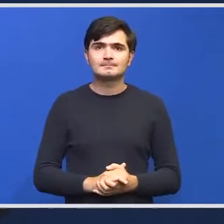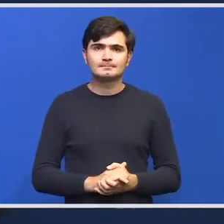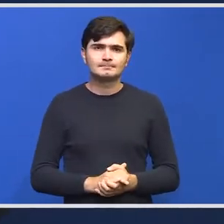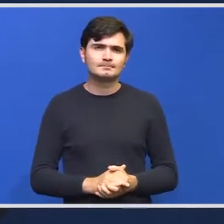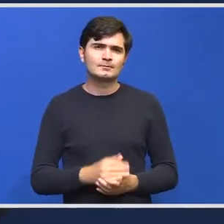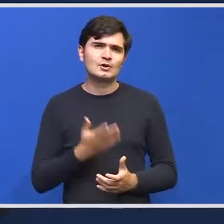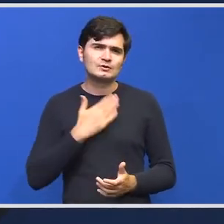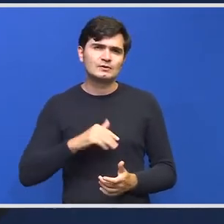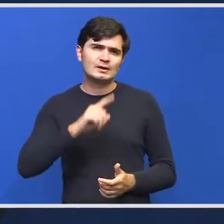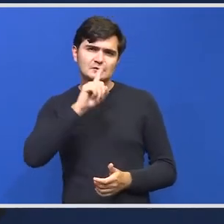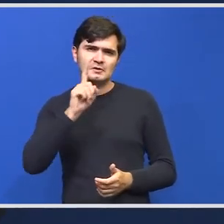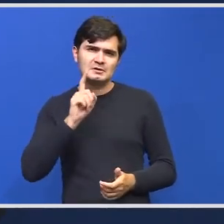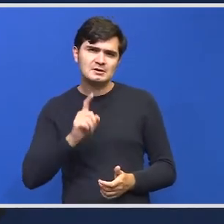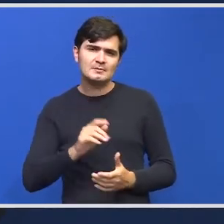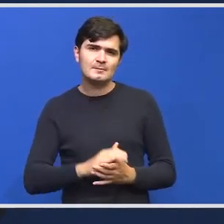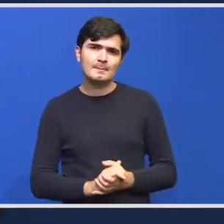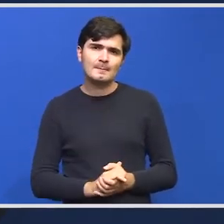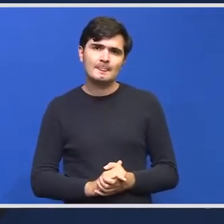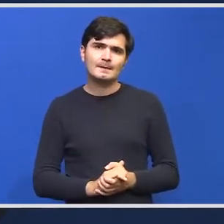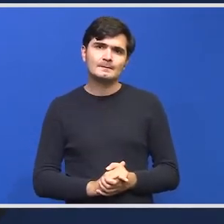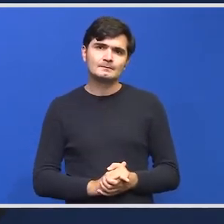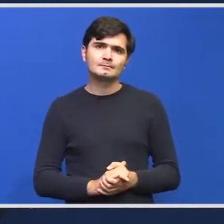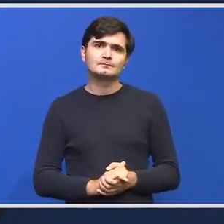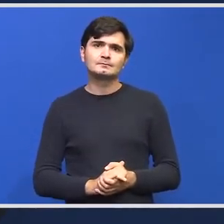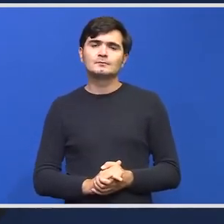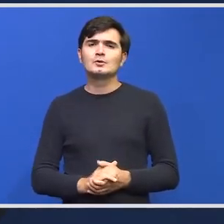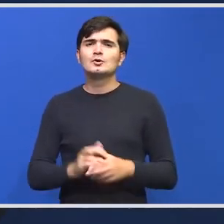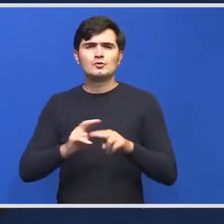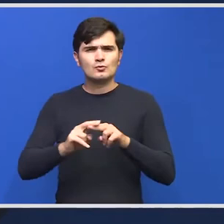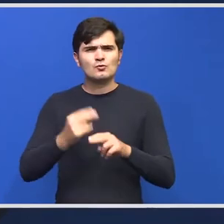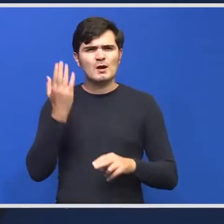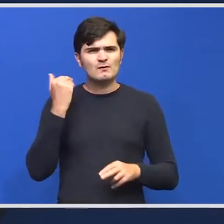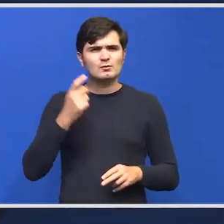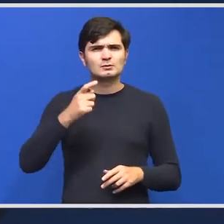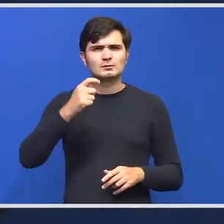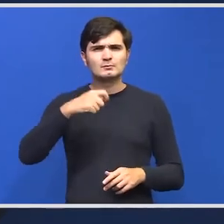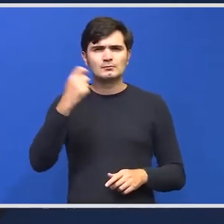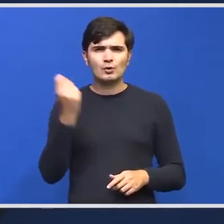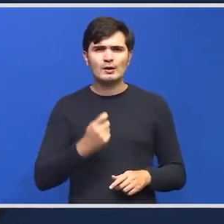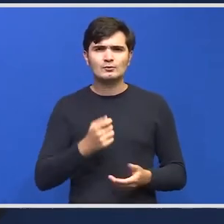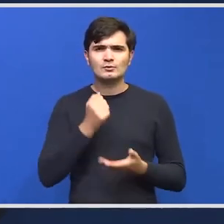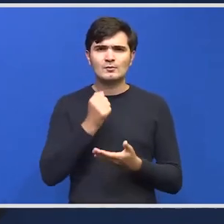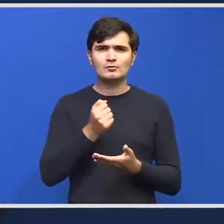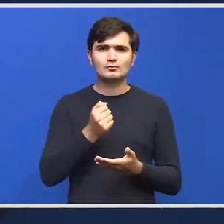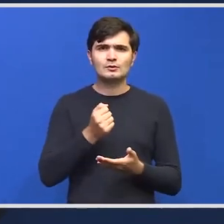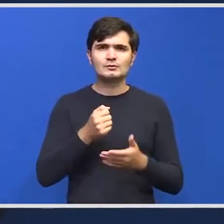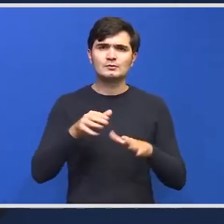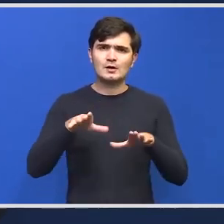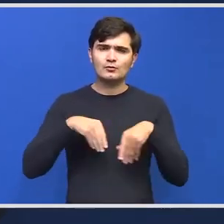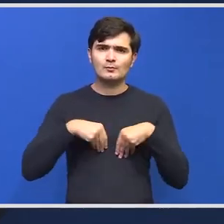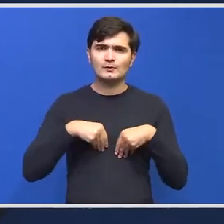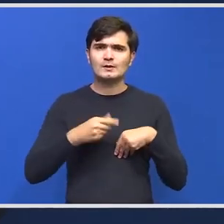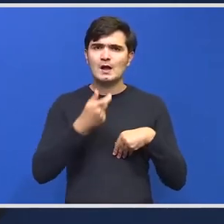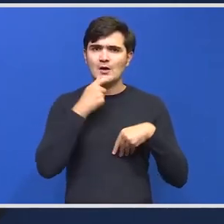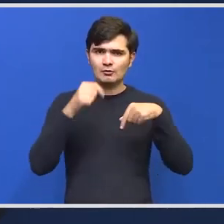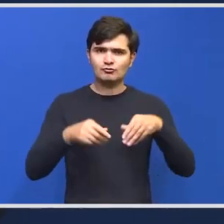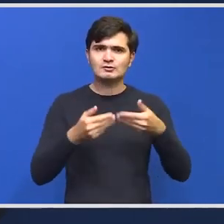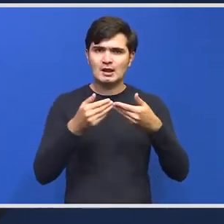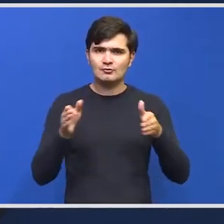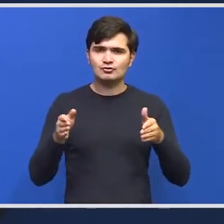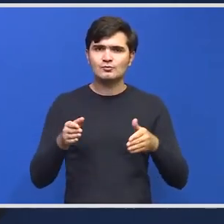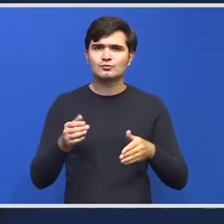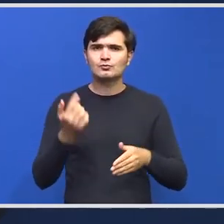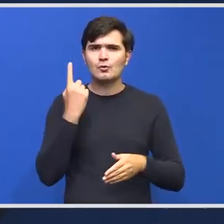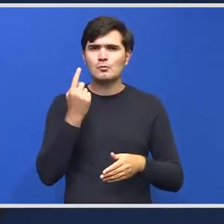v-aș mai întreba și dacă așa cum a fost în proiectul de buget adoptat la începutul anului o